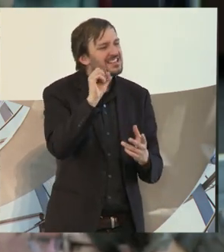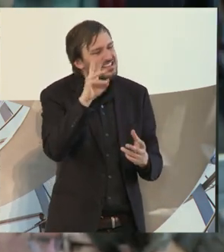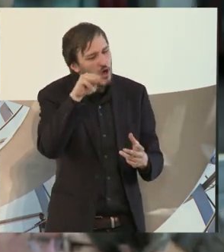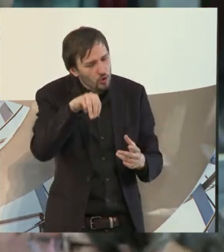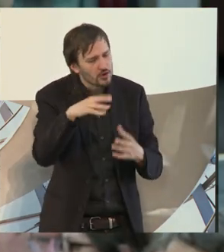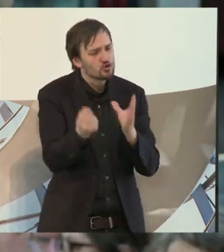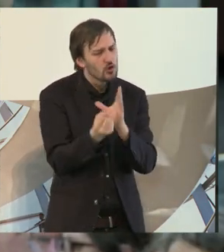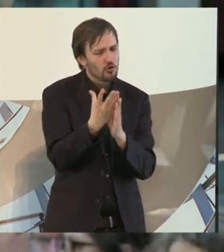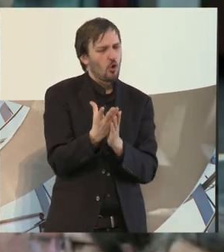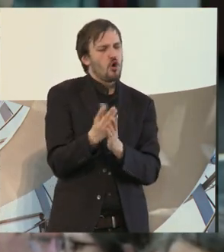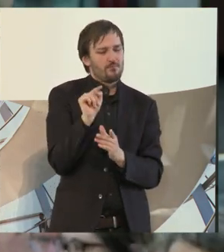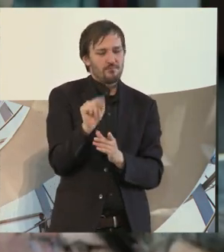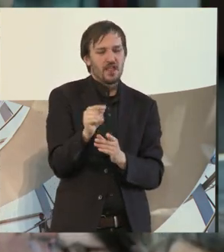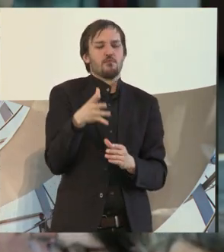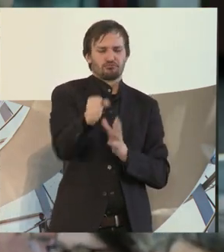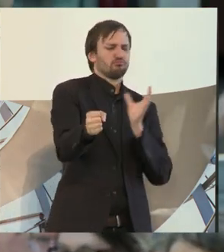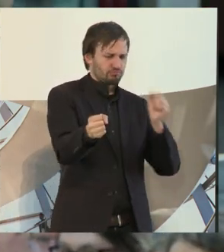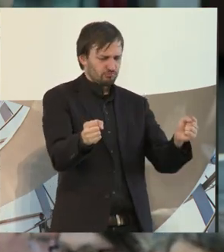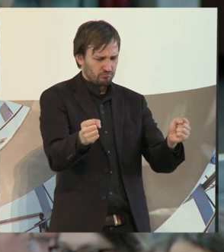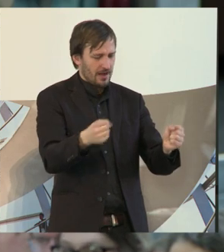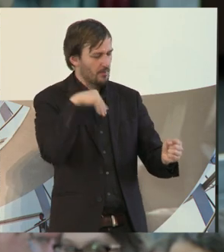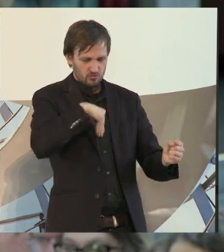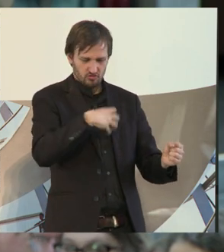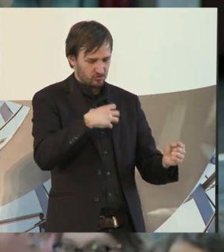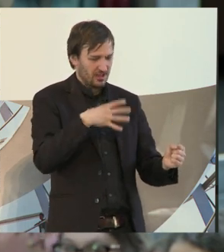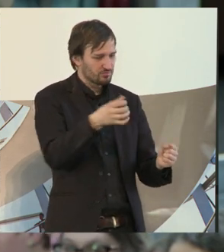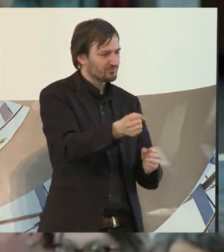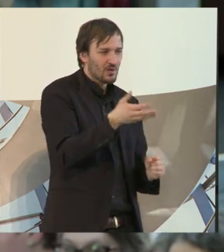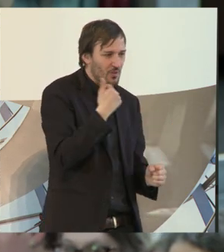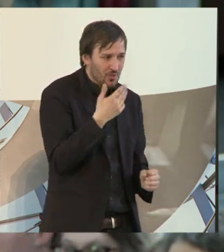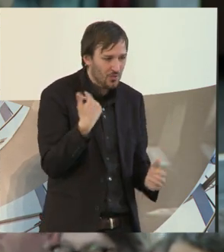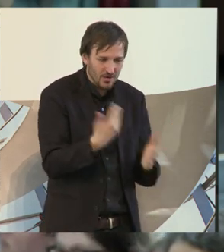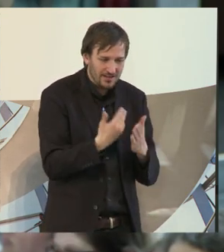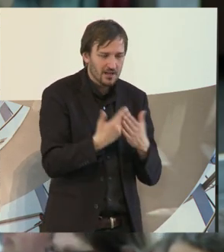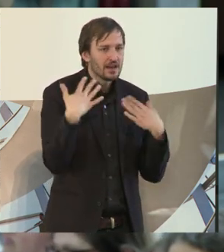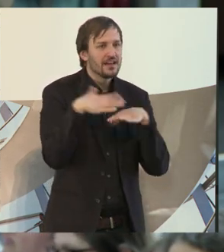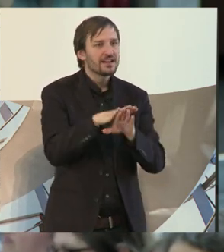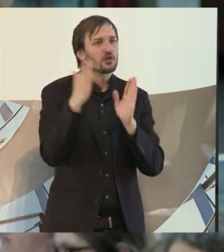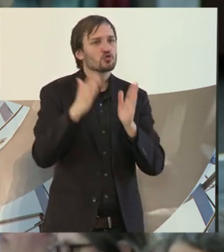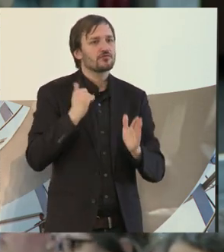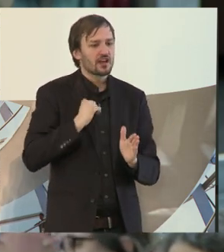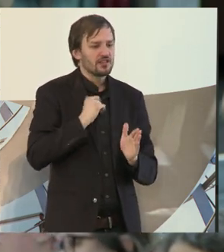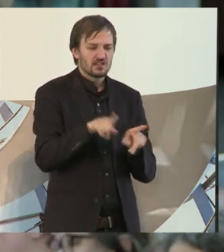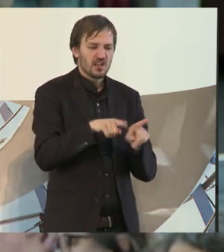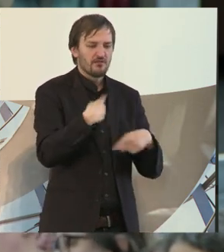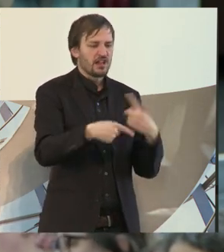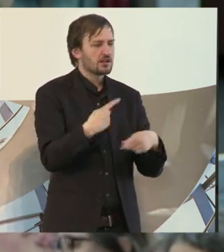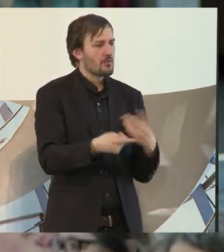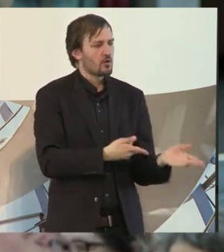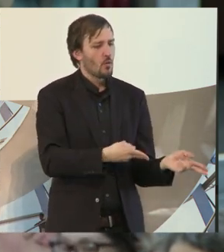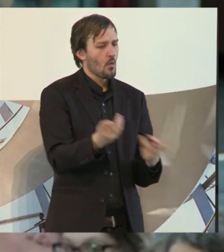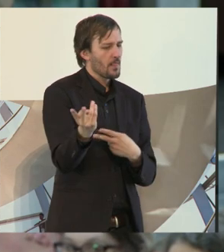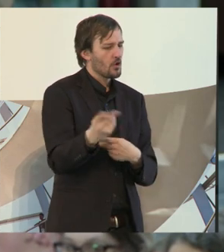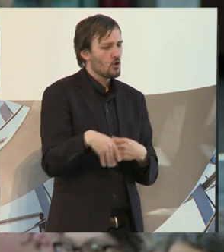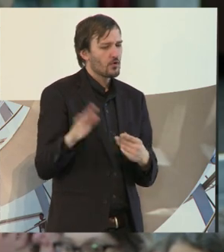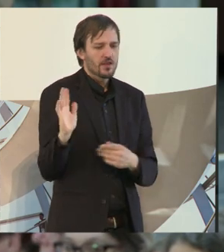An diesem Punkt ist unsere Gesellschaft so, dass sie gleichzeitig die Integrationsfachdienste abwickelt. Und die Servicestellen bei